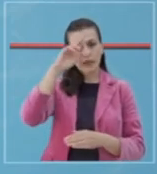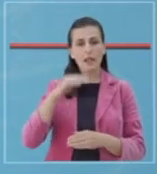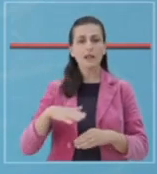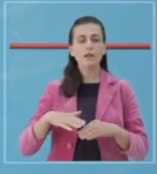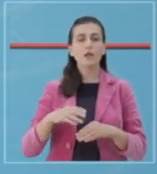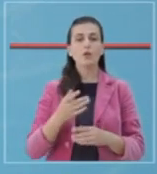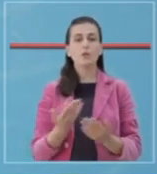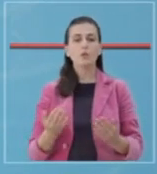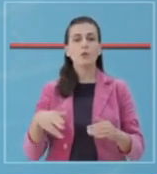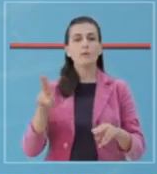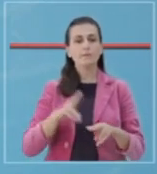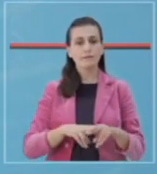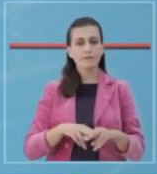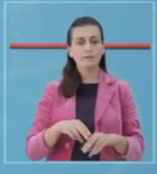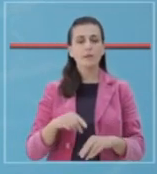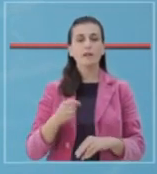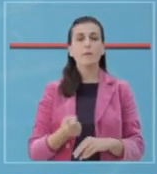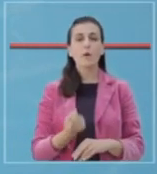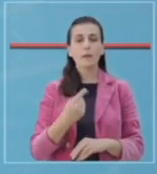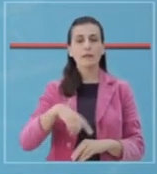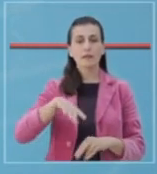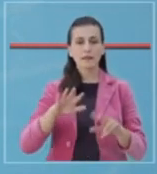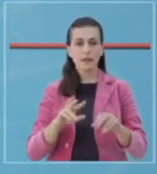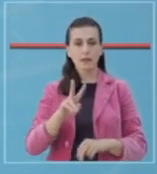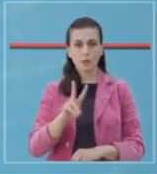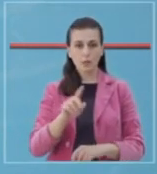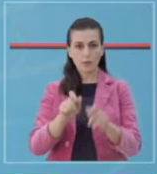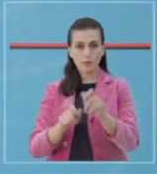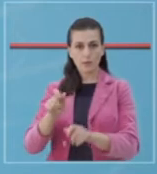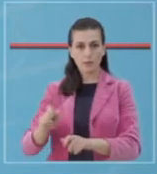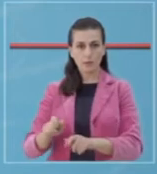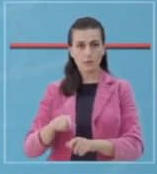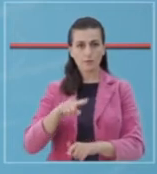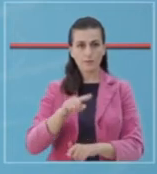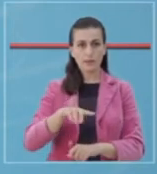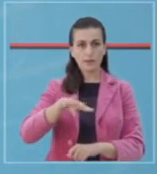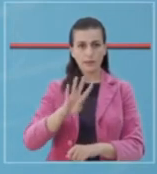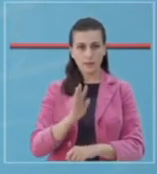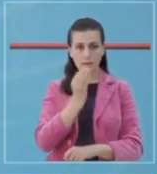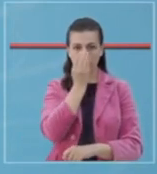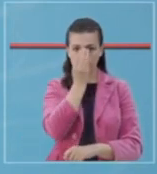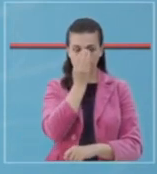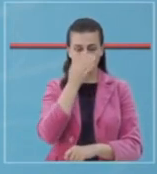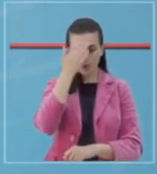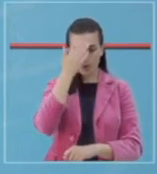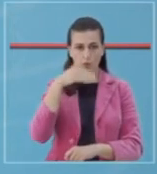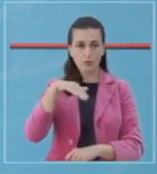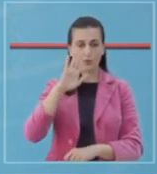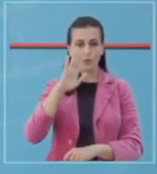infektiv, ku aktualisht po trajtojnë 82 pacient, 14 prejtyre janë në terapi intensive.